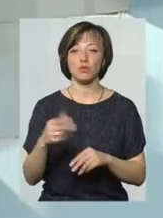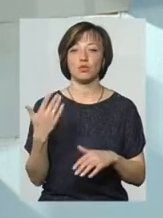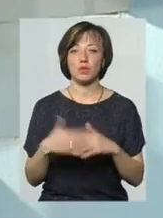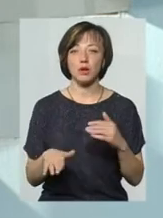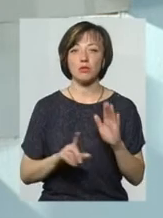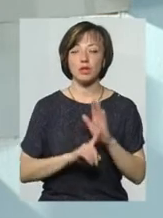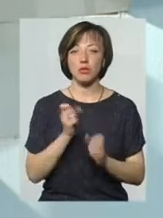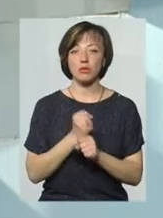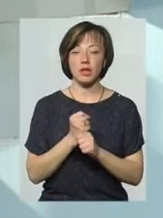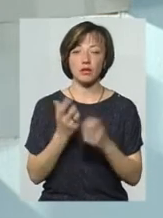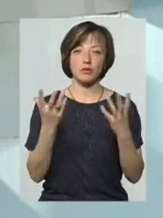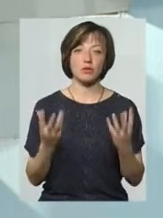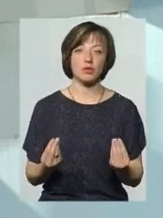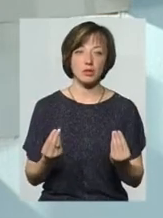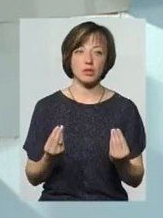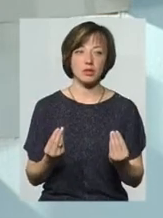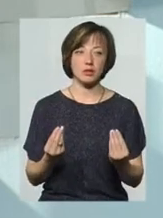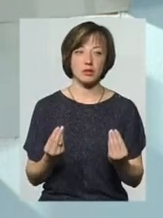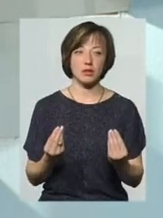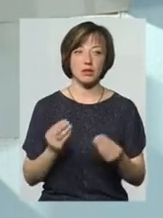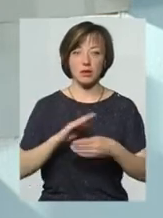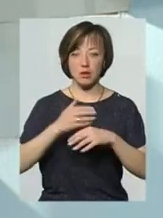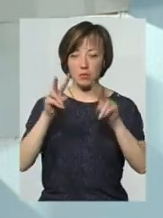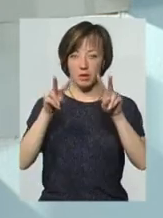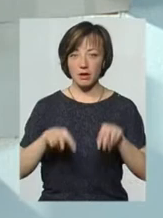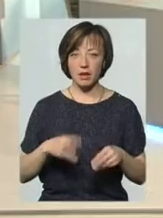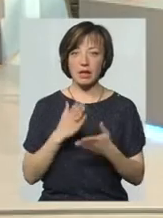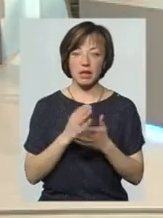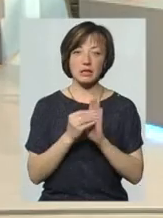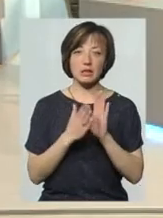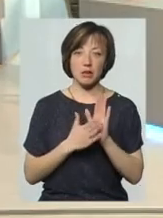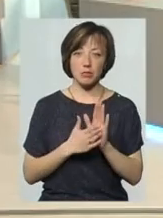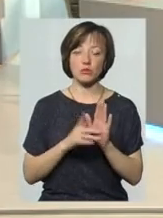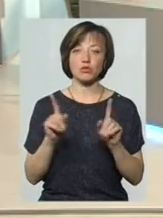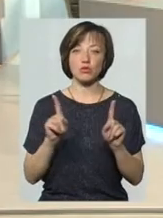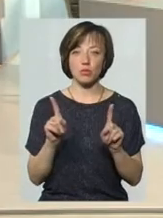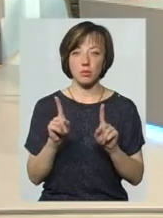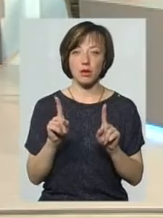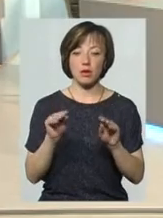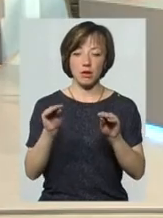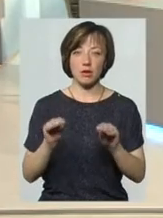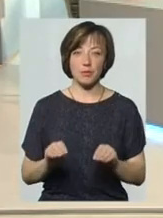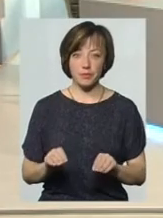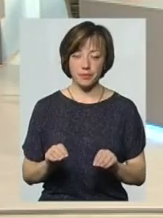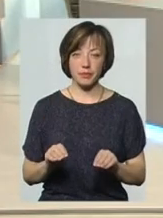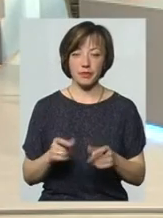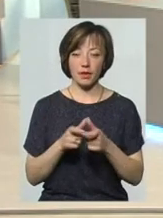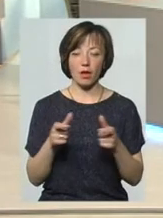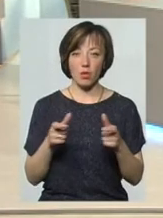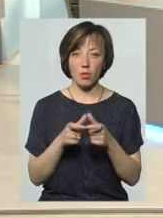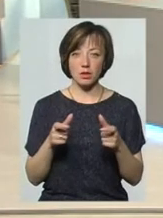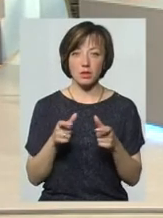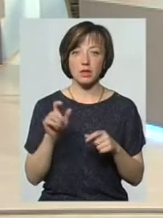робочий день починають з того, що вони відкривають ноутбук, передивляються, є якийсь запис, щоб вже виписати талон.